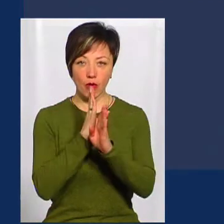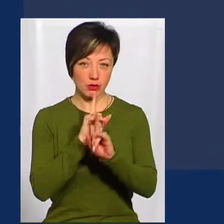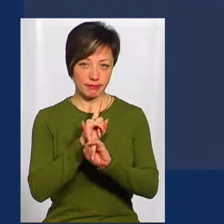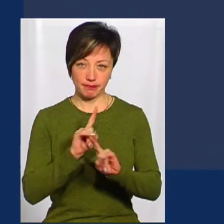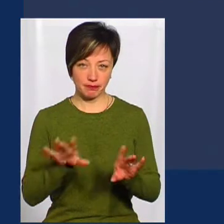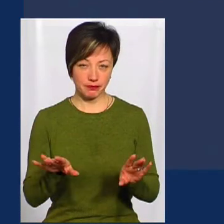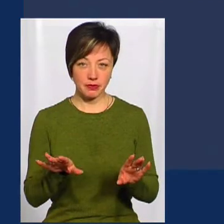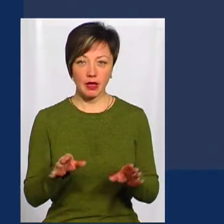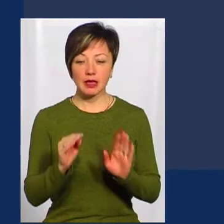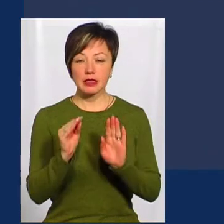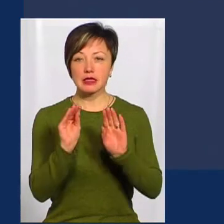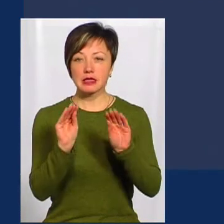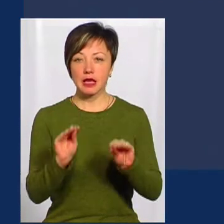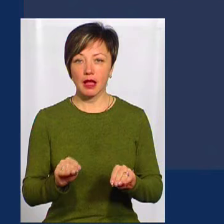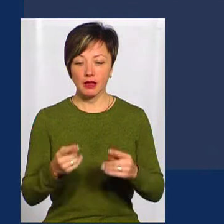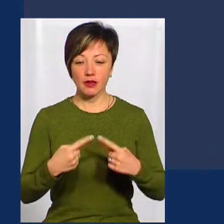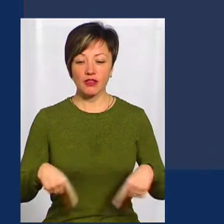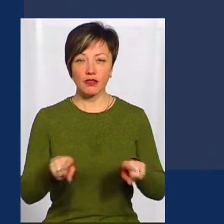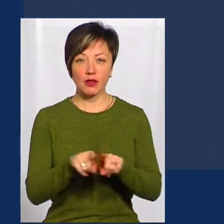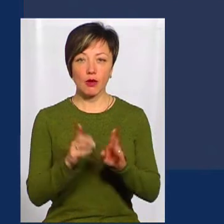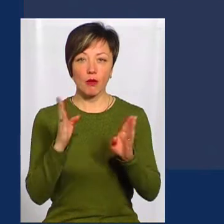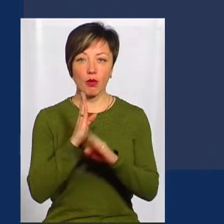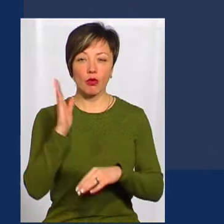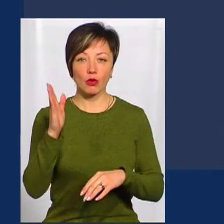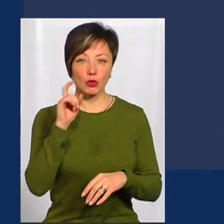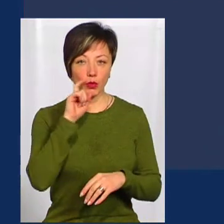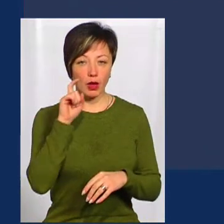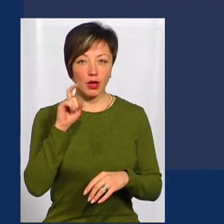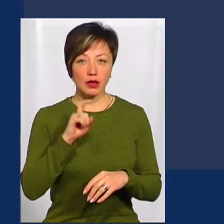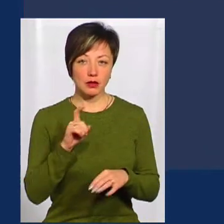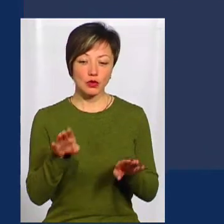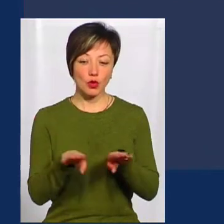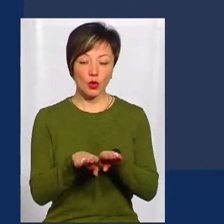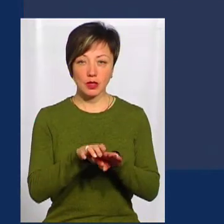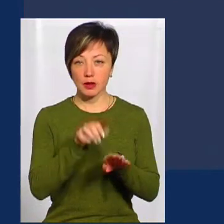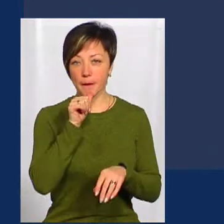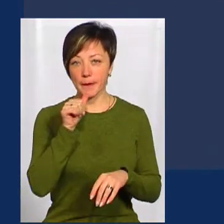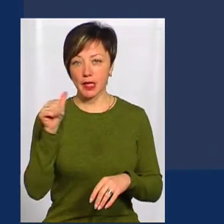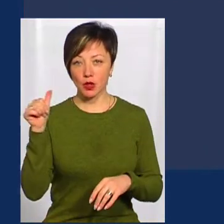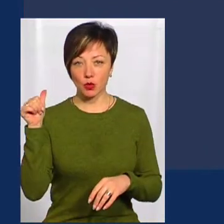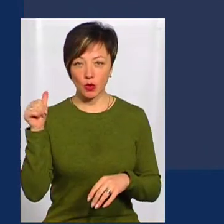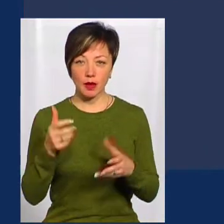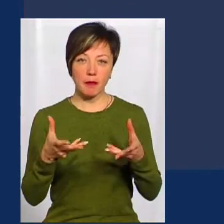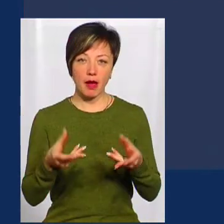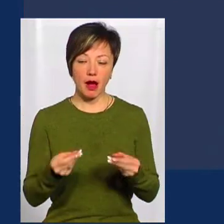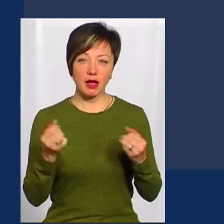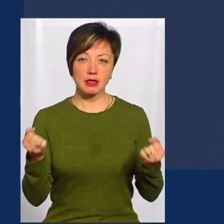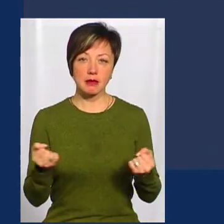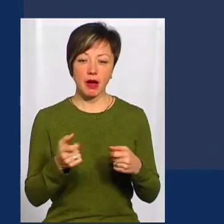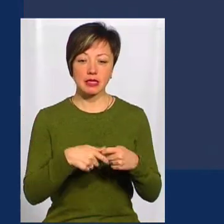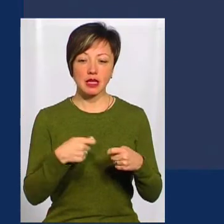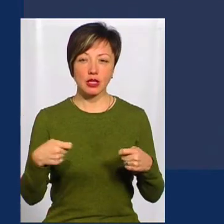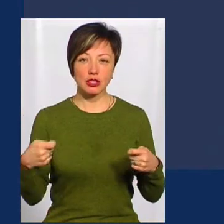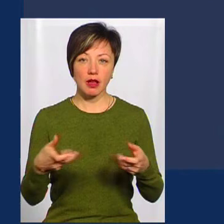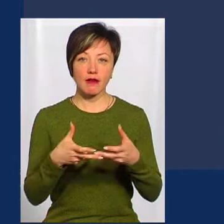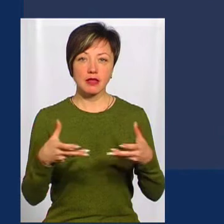очікуємо. За даними відділу довгострокових прогнозів «Укргідромету», схожий на попередній, на минулий. М'яка зима, затяжна весна